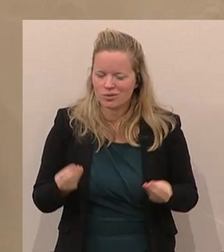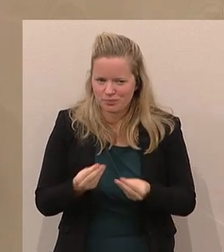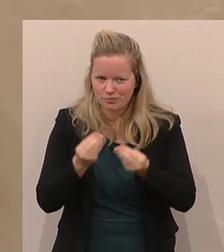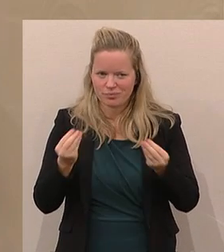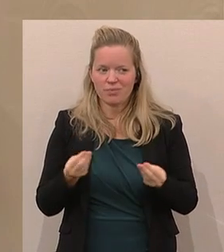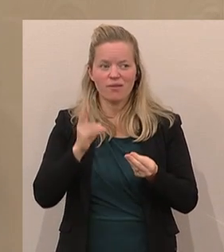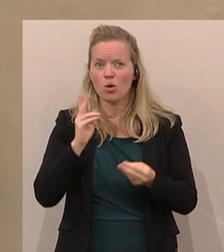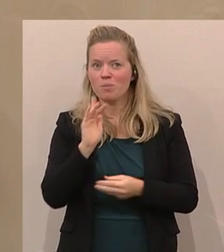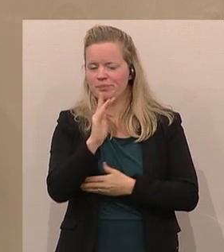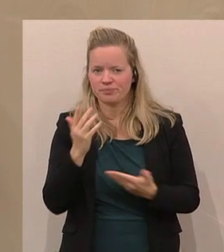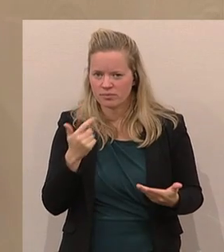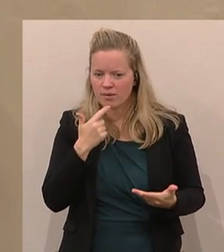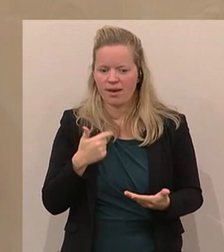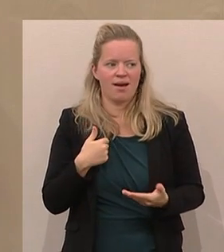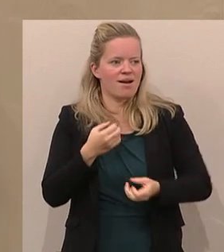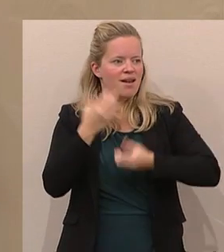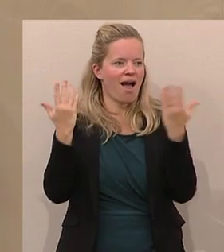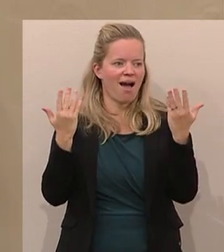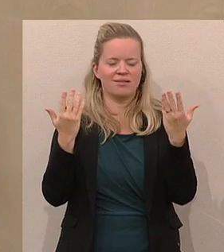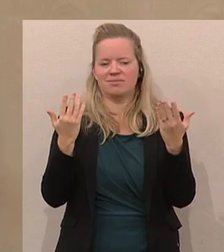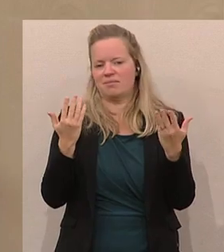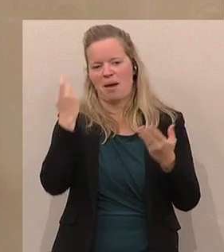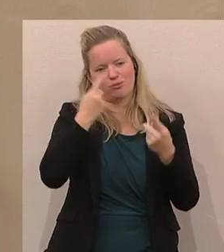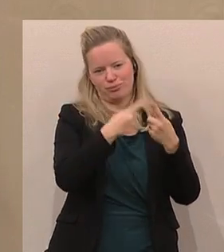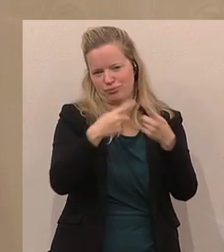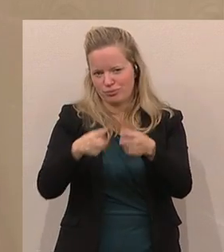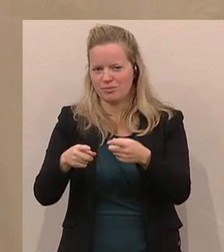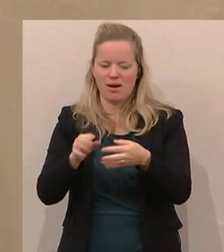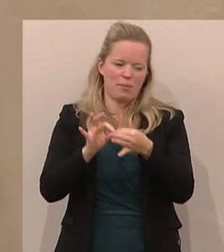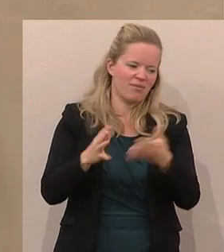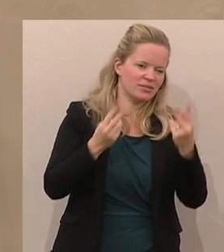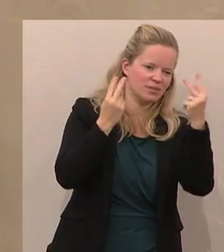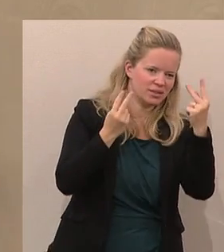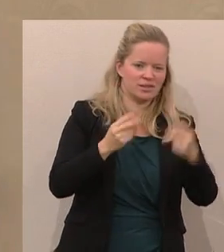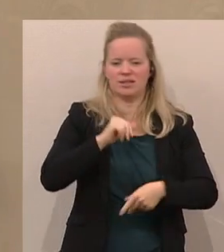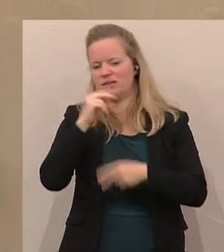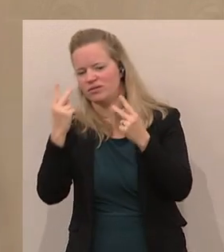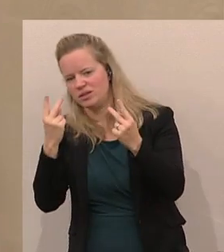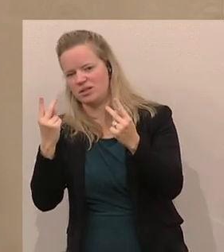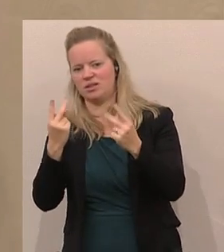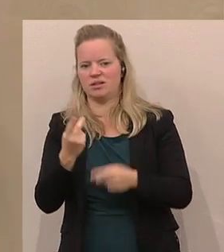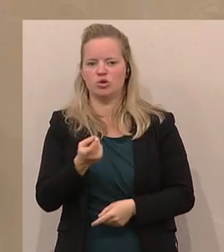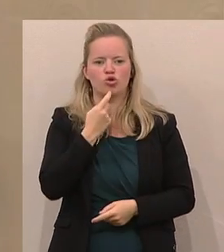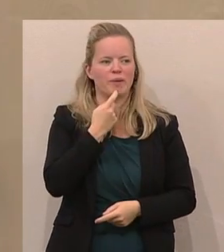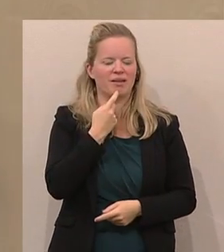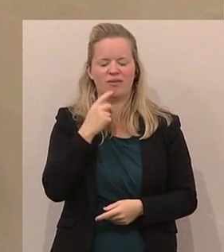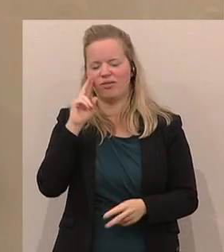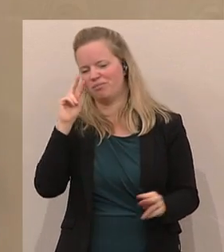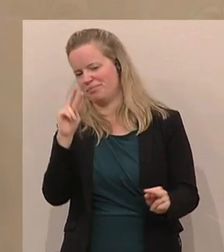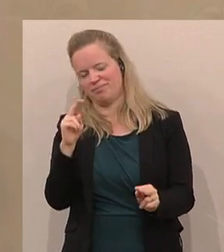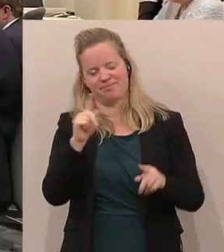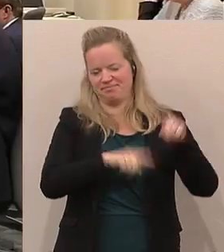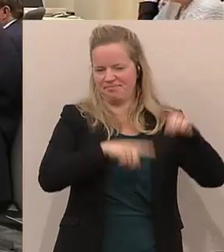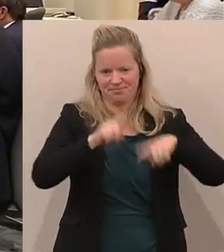subjektiven Beurteilung, was ist wichtig und was ist weniger wichtig in der Tagesordnung. Meine Vorredner haben das schon erwähnt. Wir haben heute natürlich